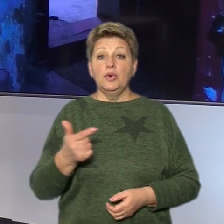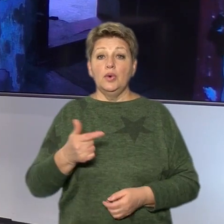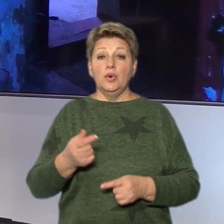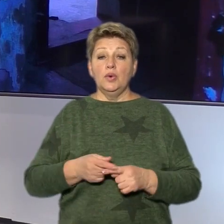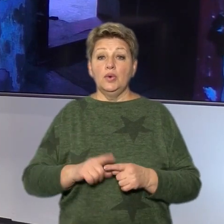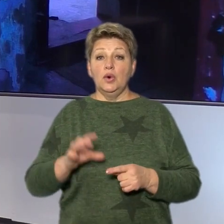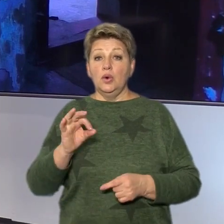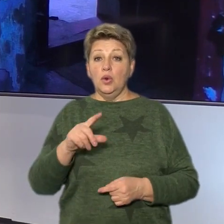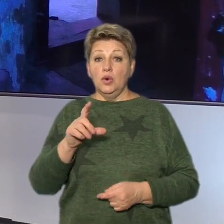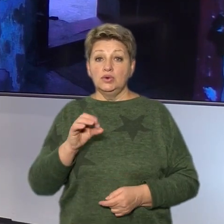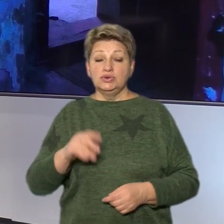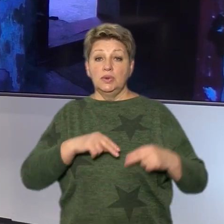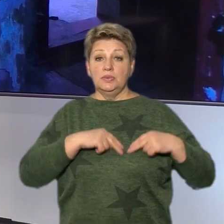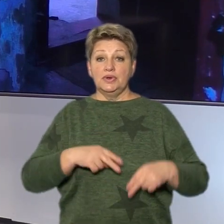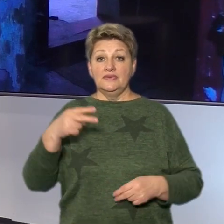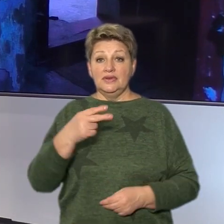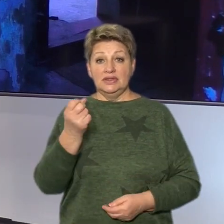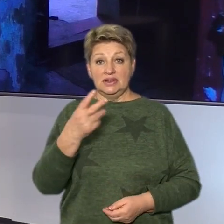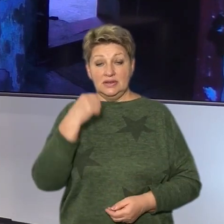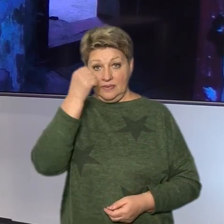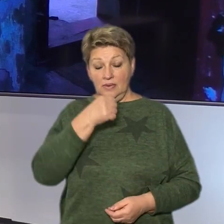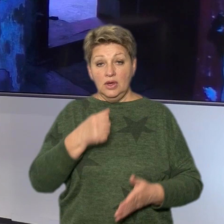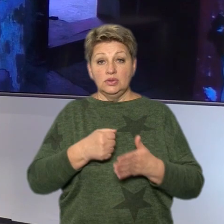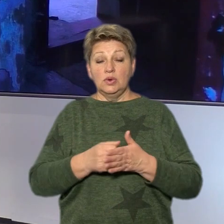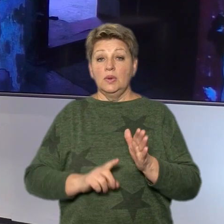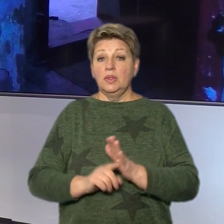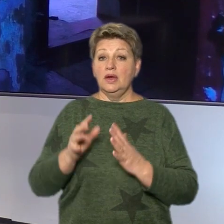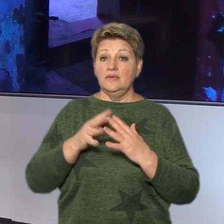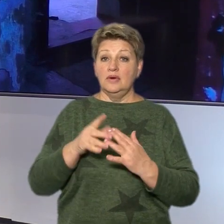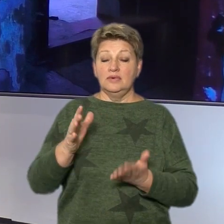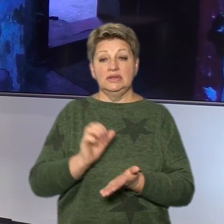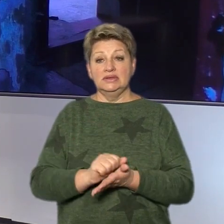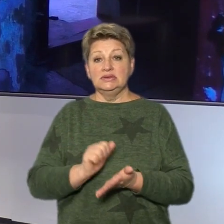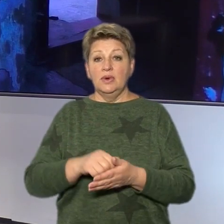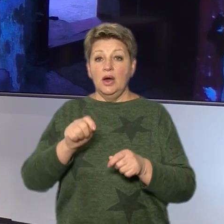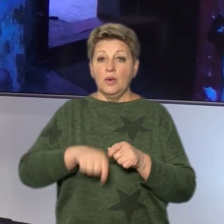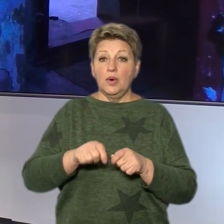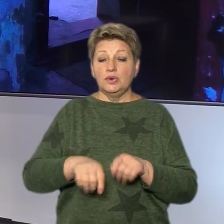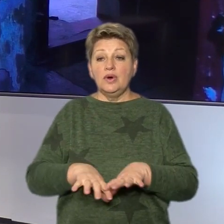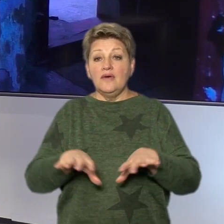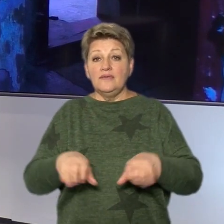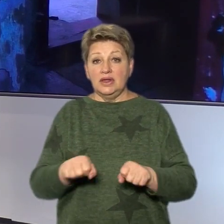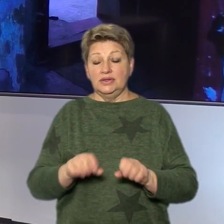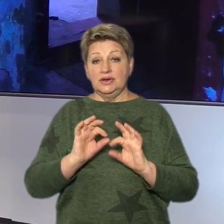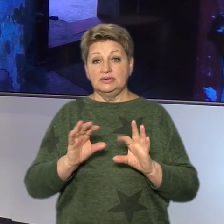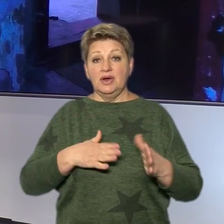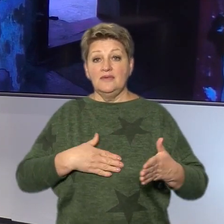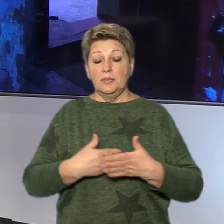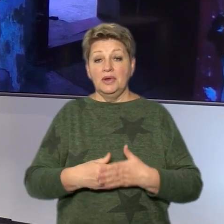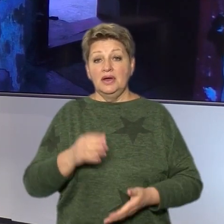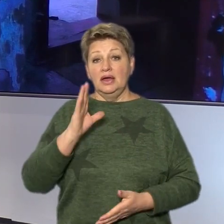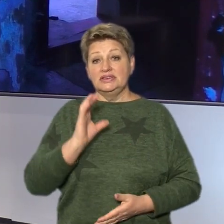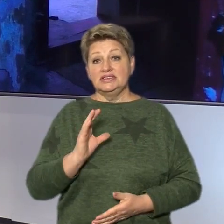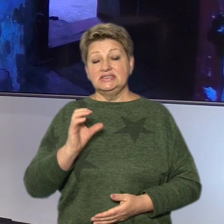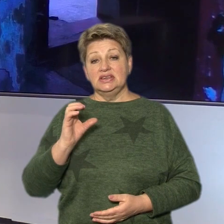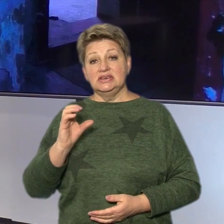«Озон» працює з 2013 року. До початку повновасштабного вторгнення вона займалася контролем влади, розповіла волонтерка Анастасія Костенко.